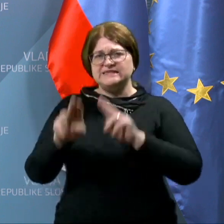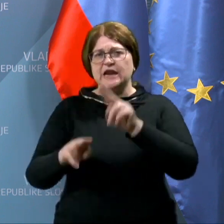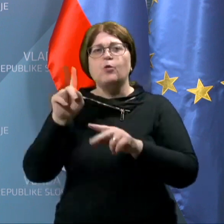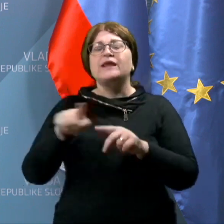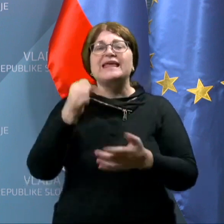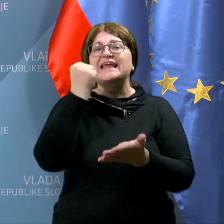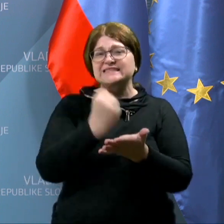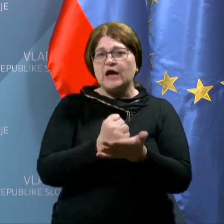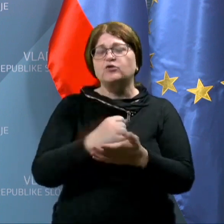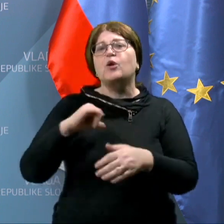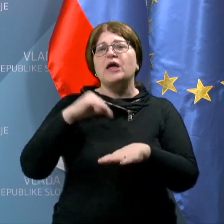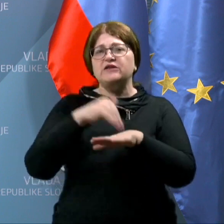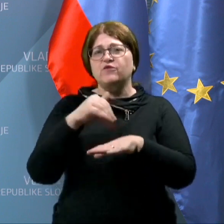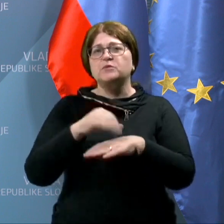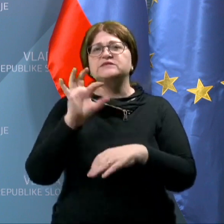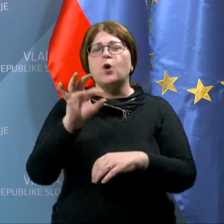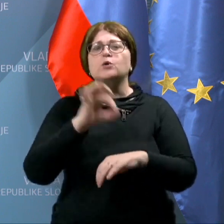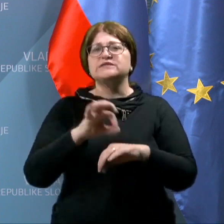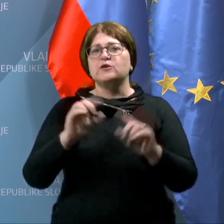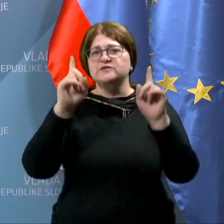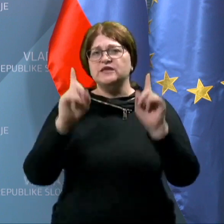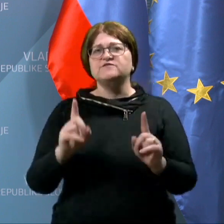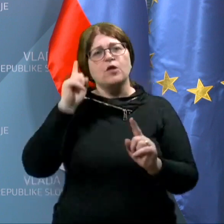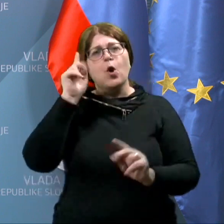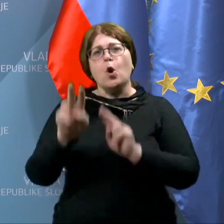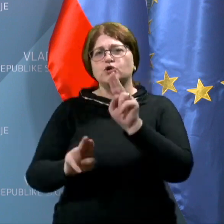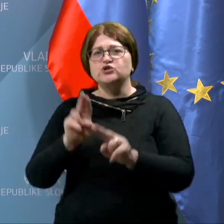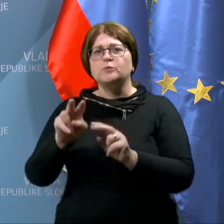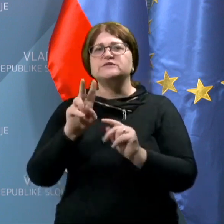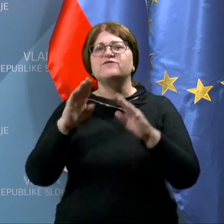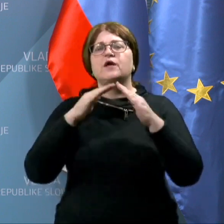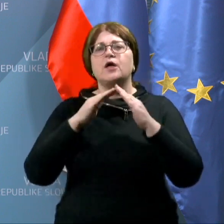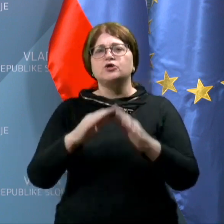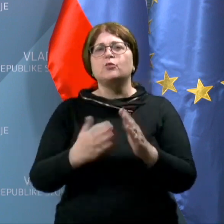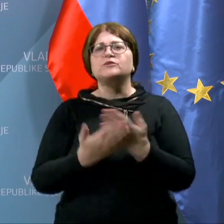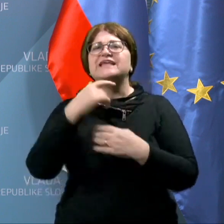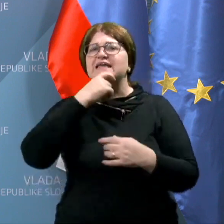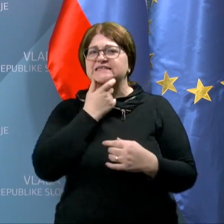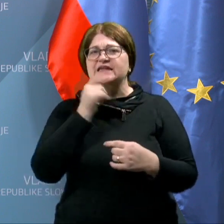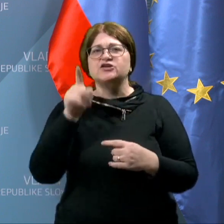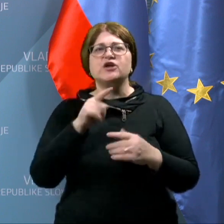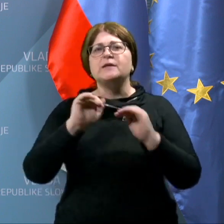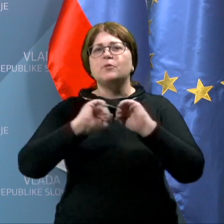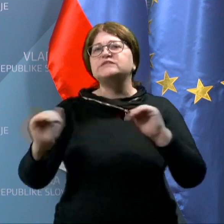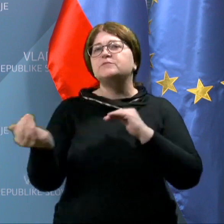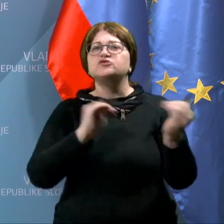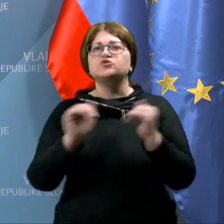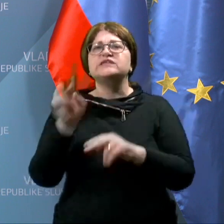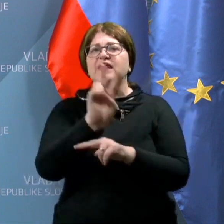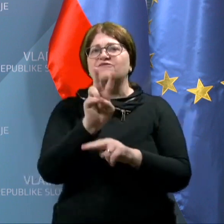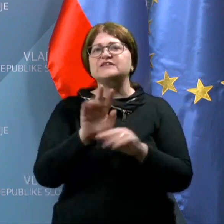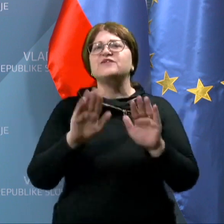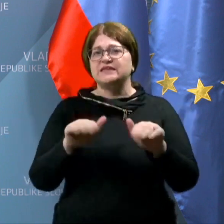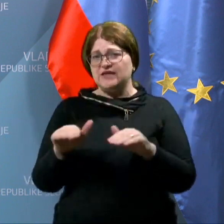zagotavljanje informacij o zdravstvenem stanju oskrbovancev v domovih za starejše in posebnih socijalno-varstvenih